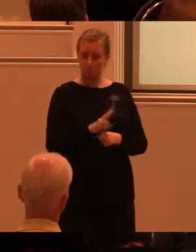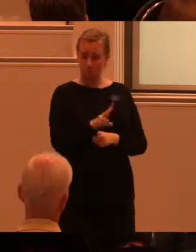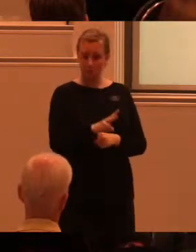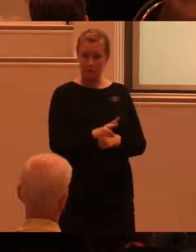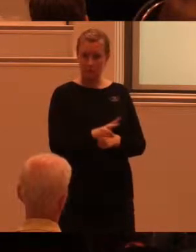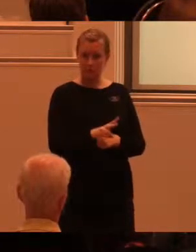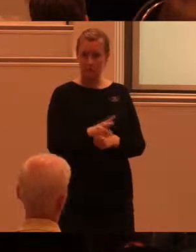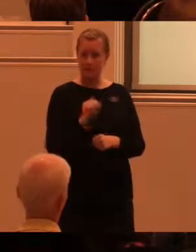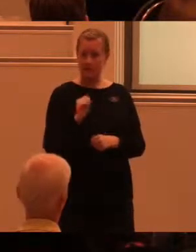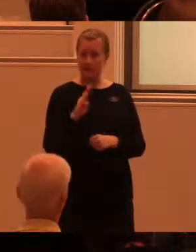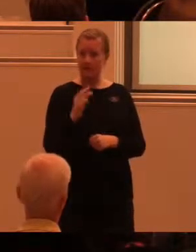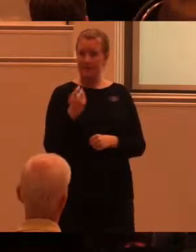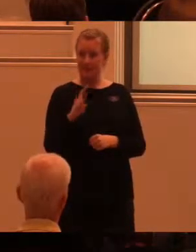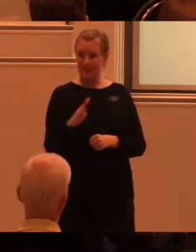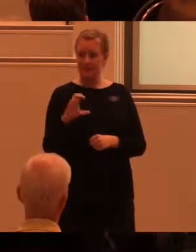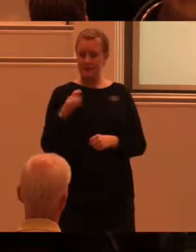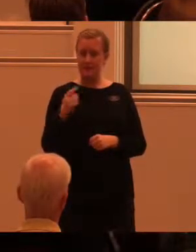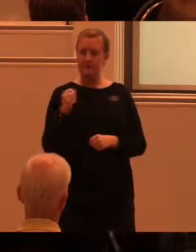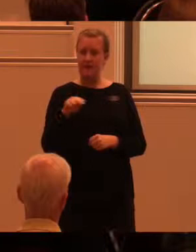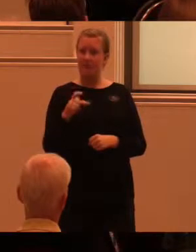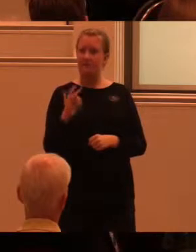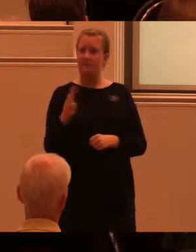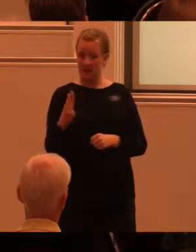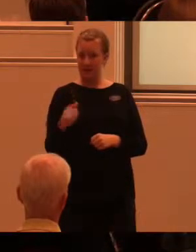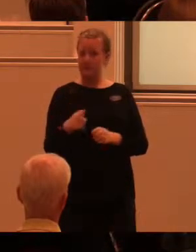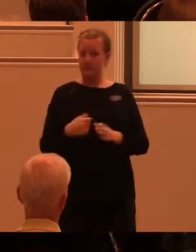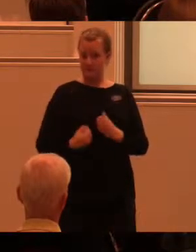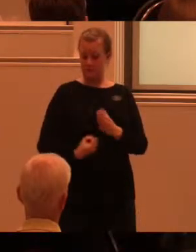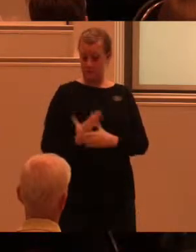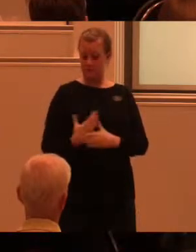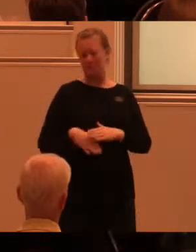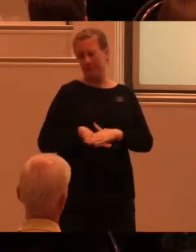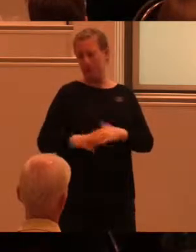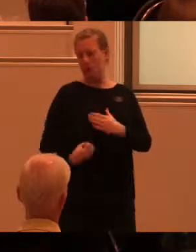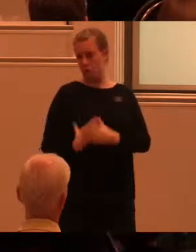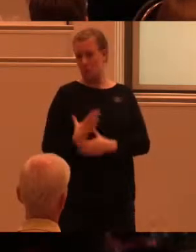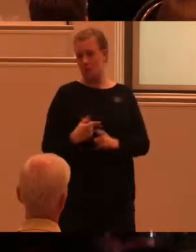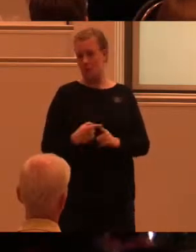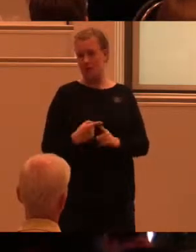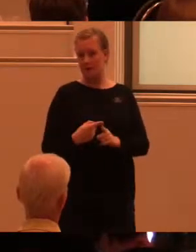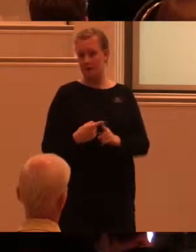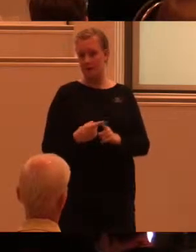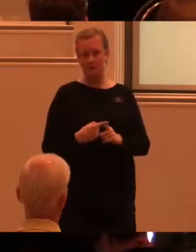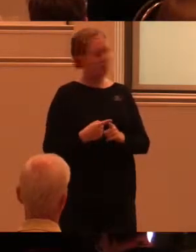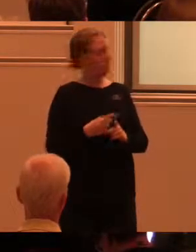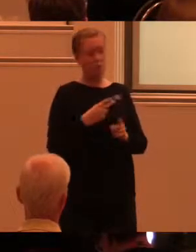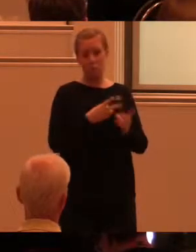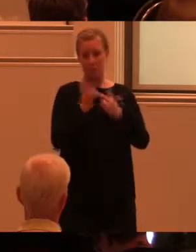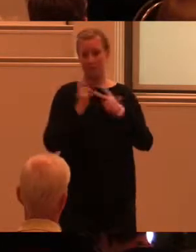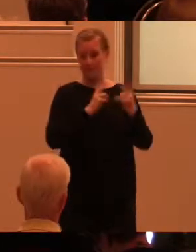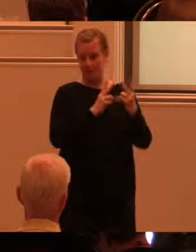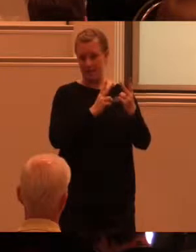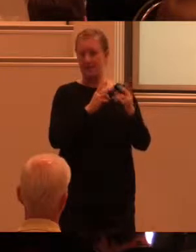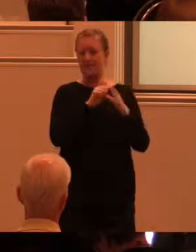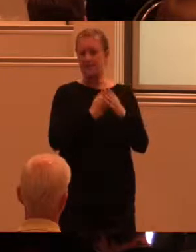Edward Steinfeldt var en av dem som var med och startade, grundade universell design kan man säga. Så därför är